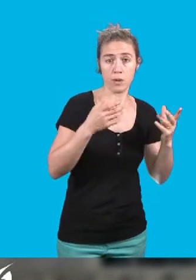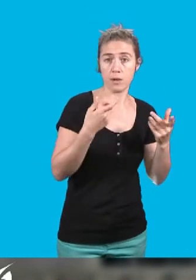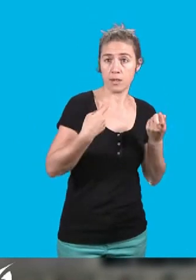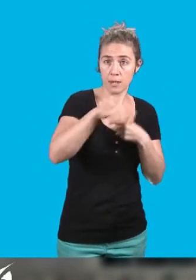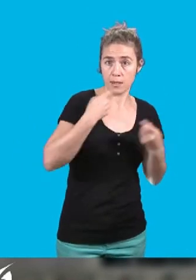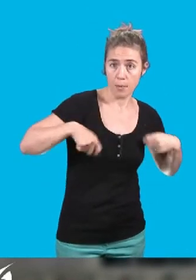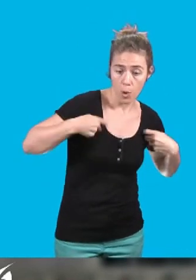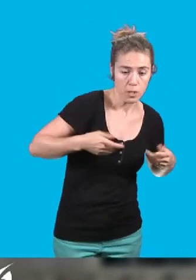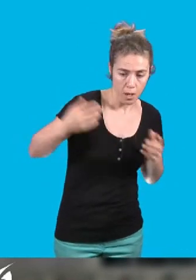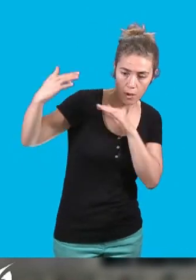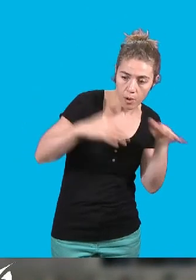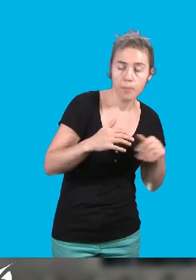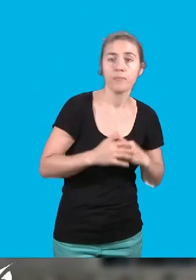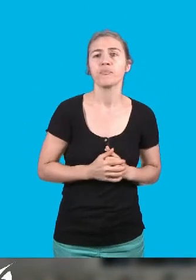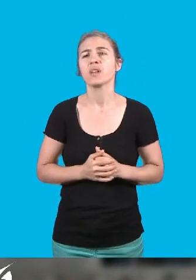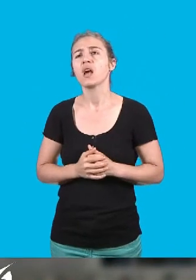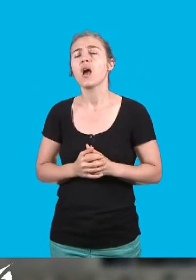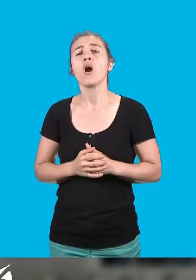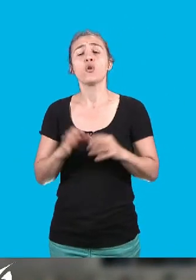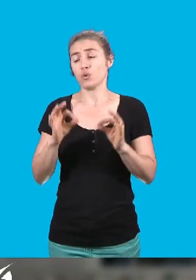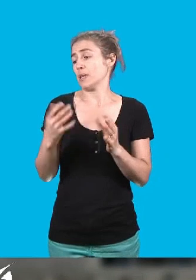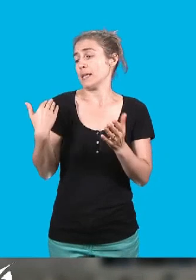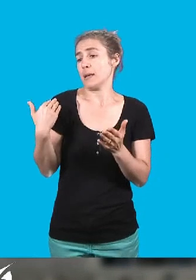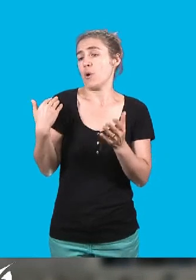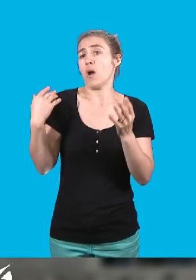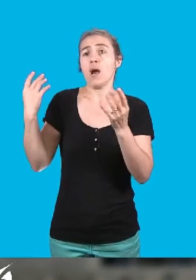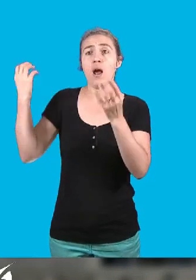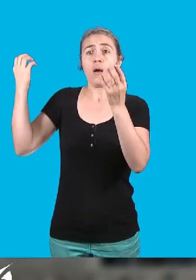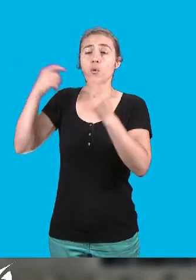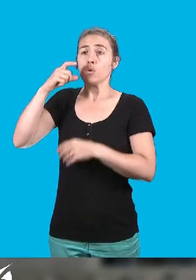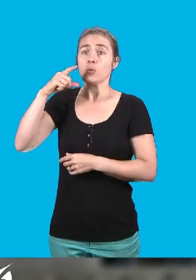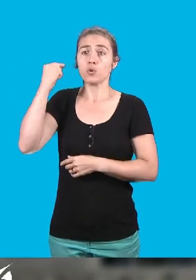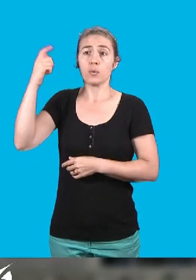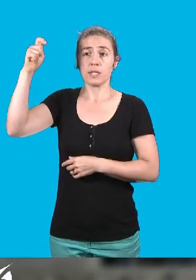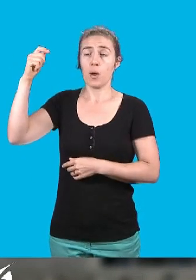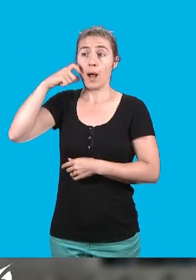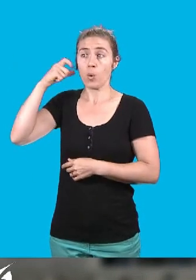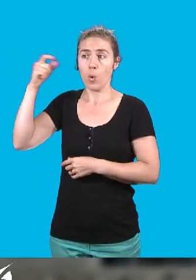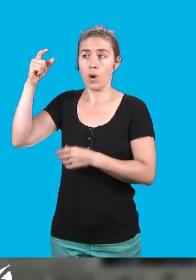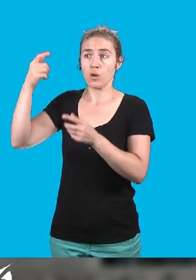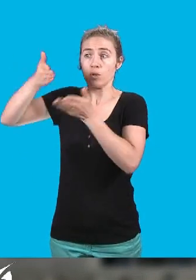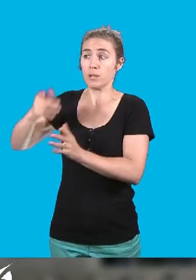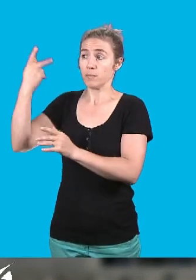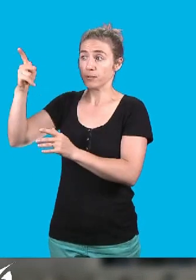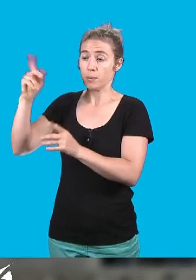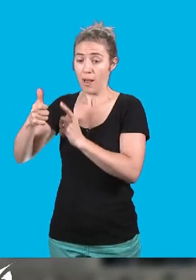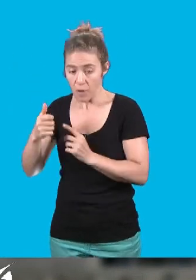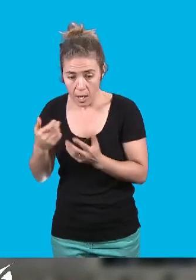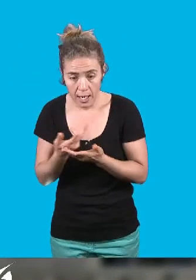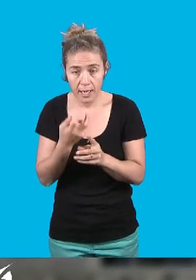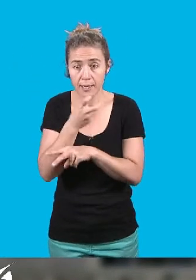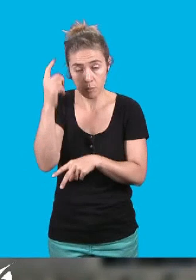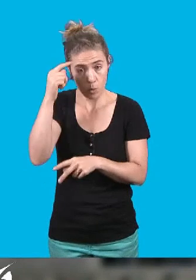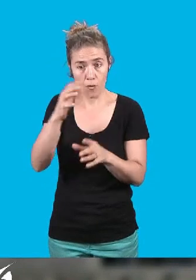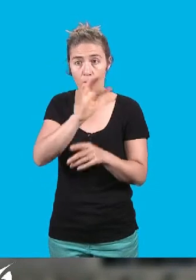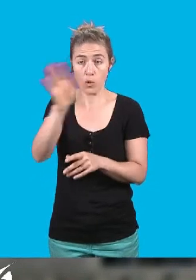plus que l'instabilité politique tout récemment déclenchée par le président Emmanuel Macron fait peser des menaces sur l'avenir du pays. Nouvel